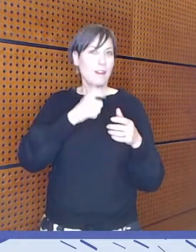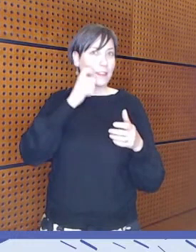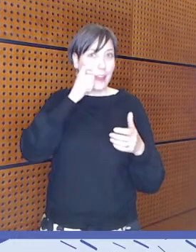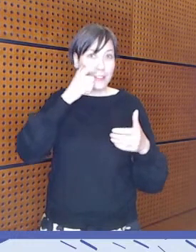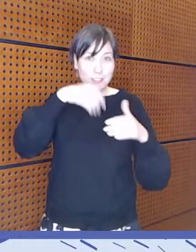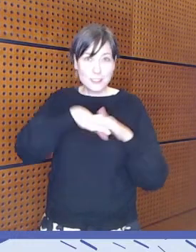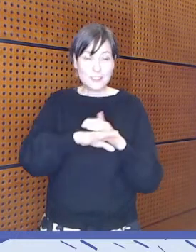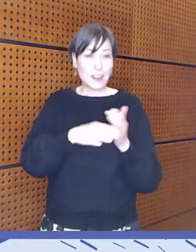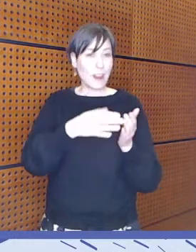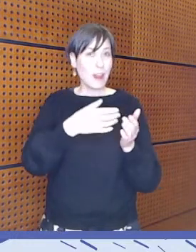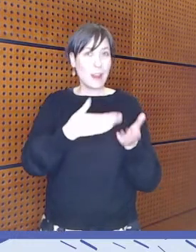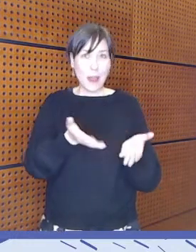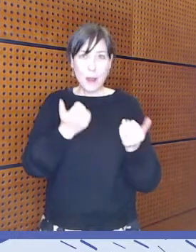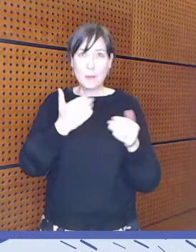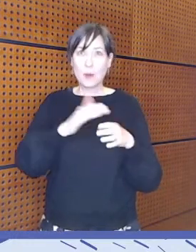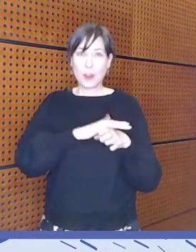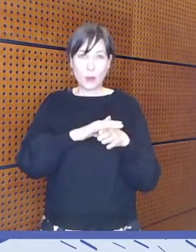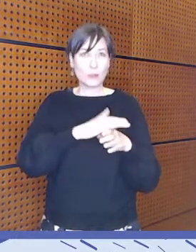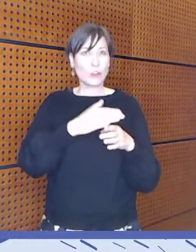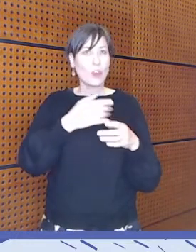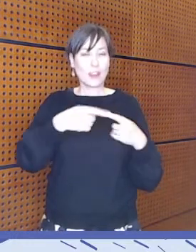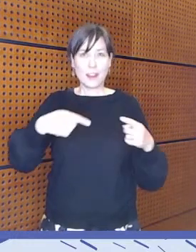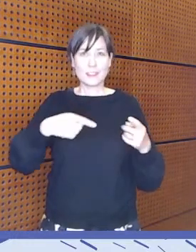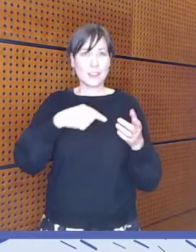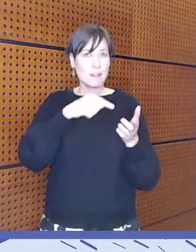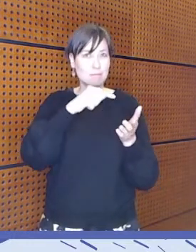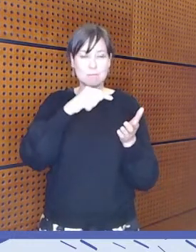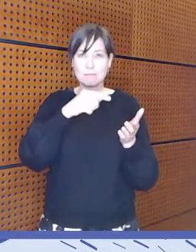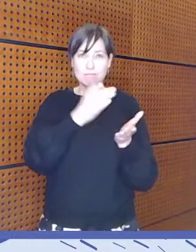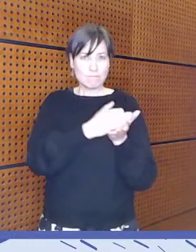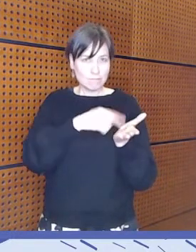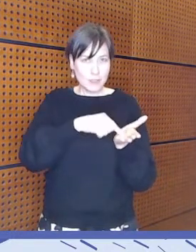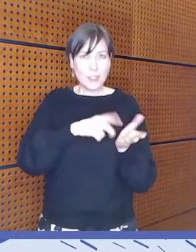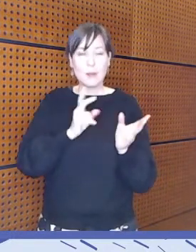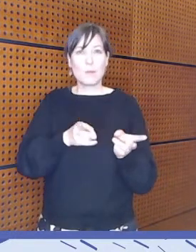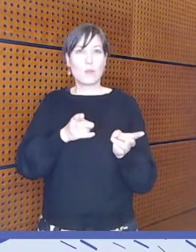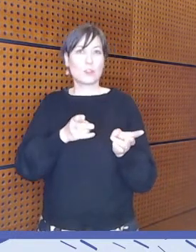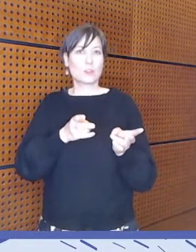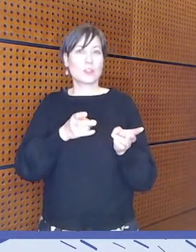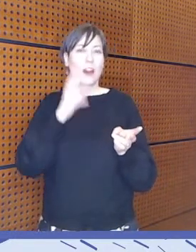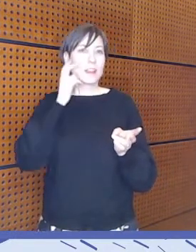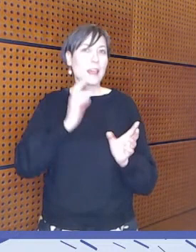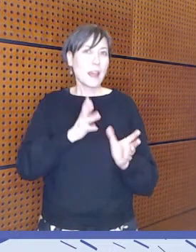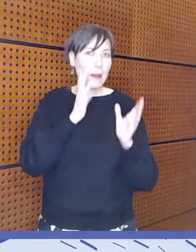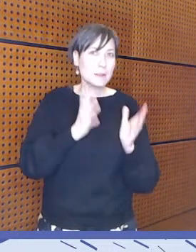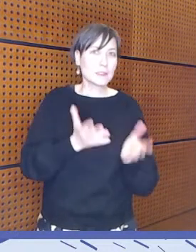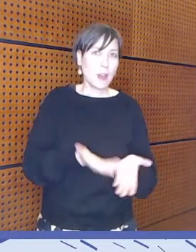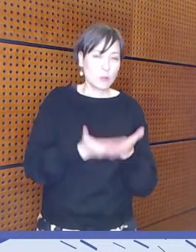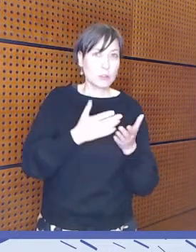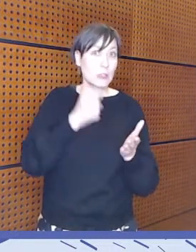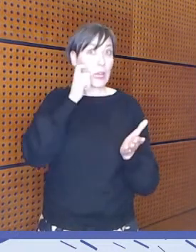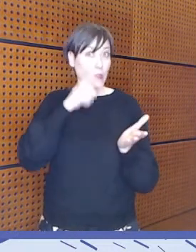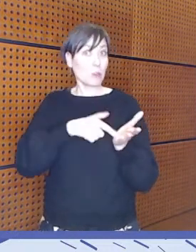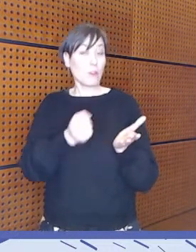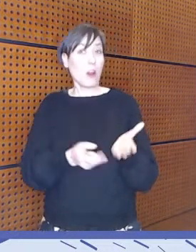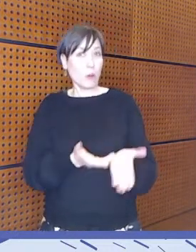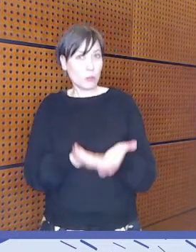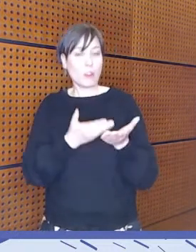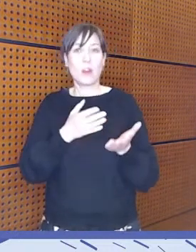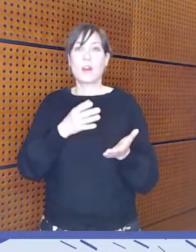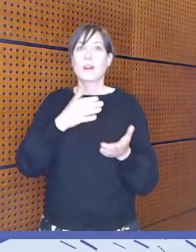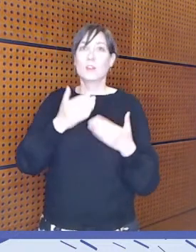paljon erilaisia helppokäyttötoimintoja tai asioita, jotka voivat auttaa siellä arjessa, opiskelussa, työelämässä,